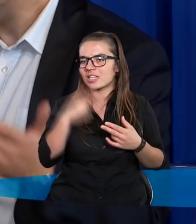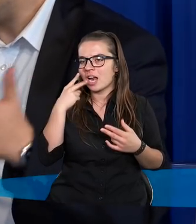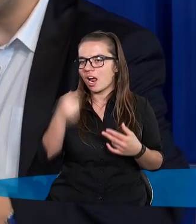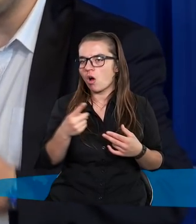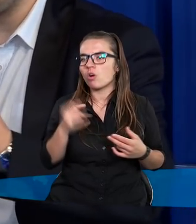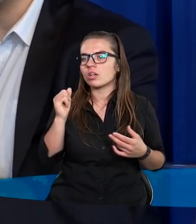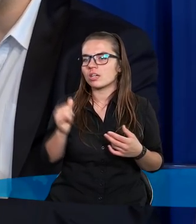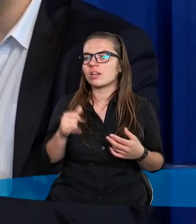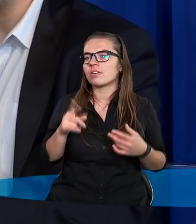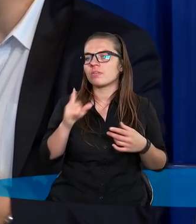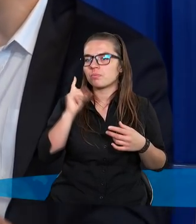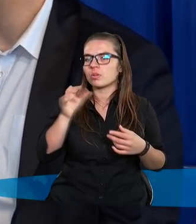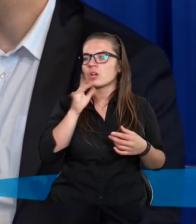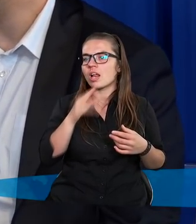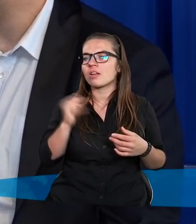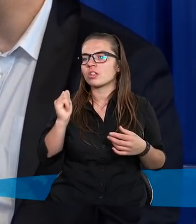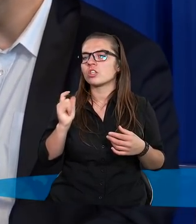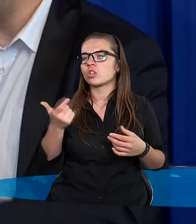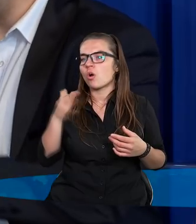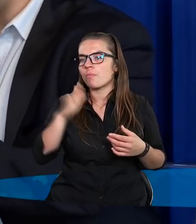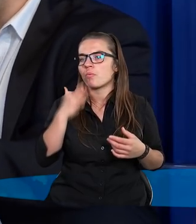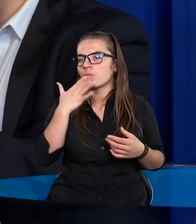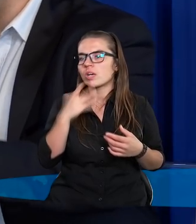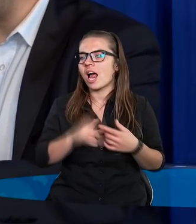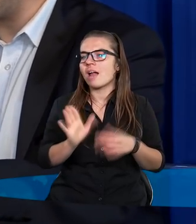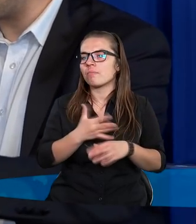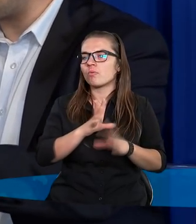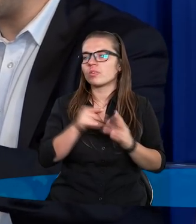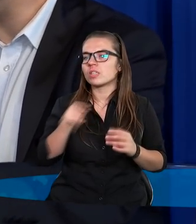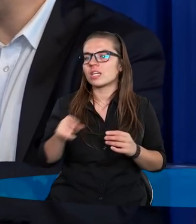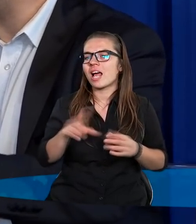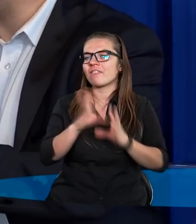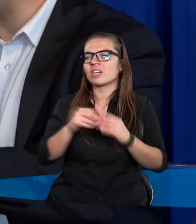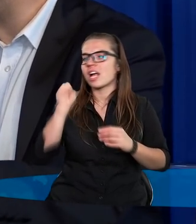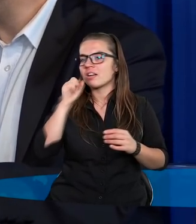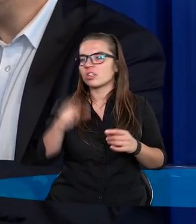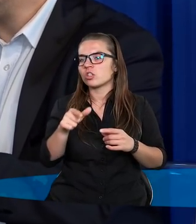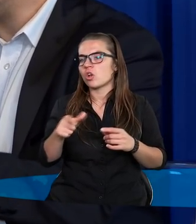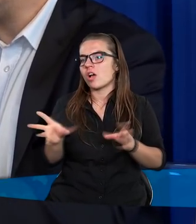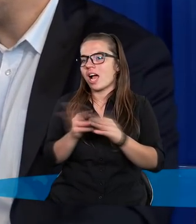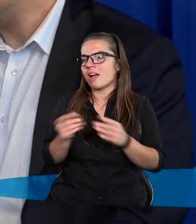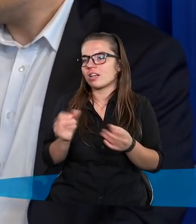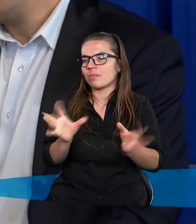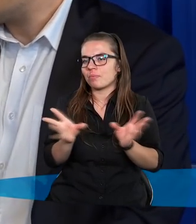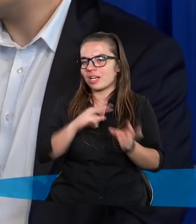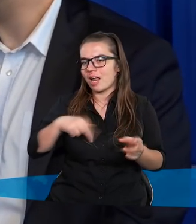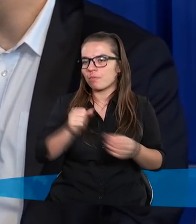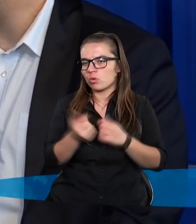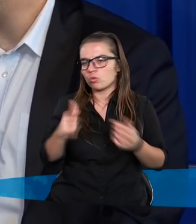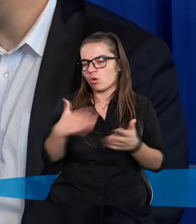na oczy i wyszli z Izraelitami i co? Pan Bóg mówił, ale mimo wszystko tych wszystkich Egipcjan, którzy są razem z wami,